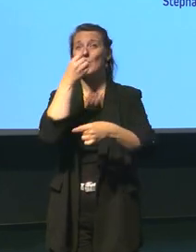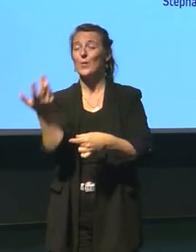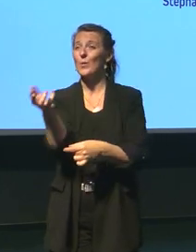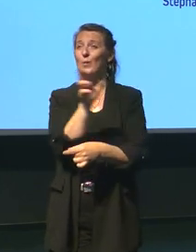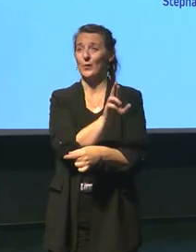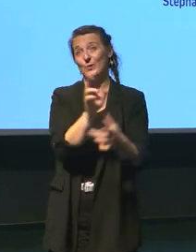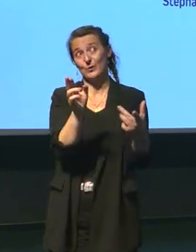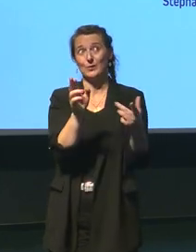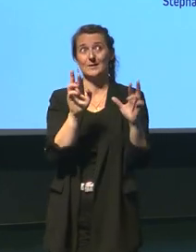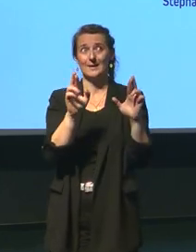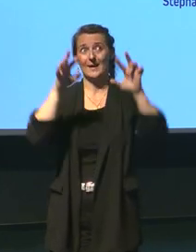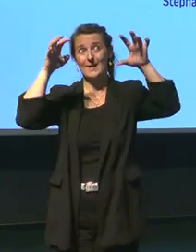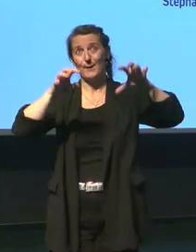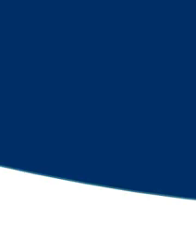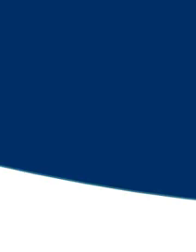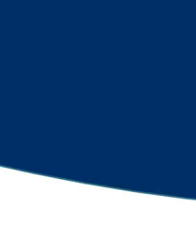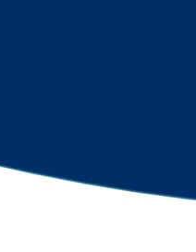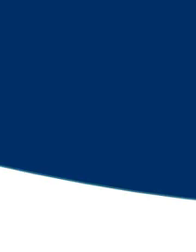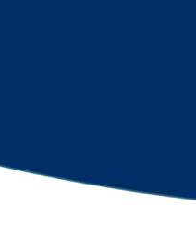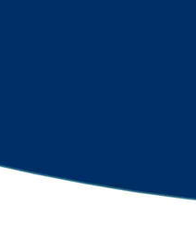entre vos deux averses merci au revoir